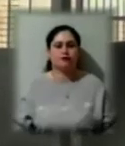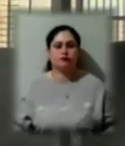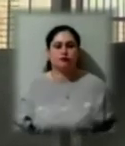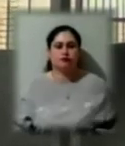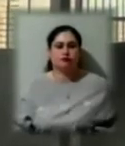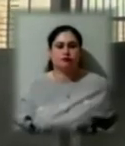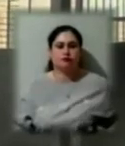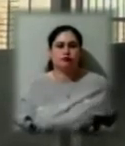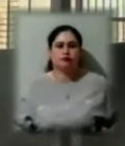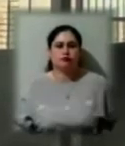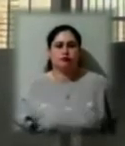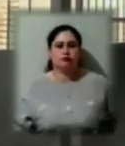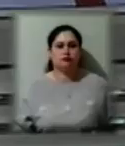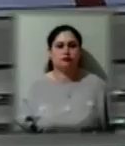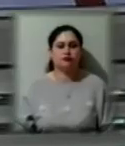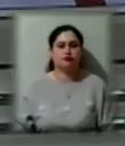Новини на Суспільному. Херсон.